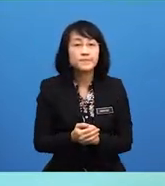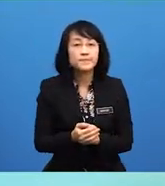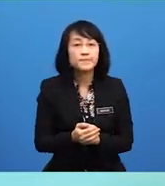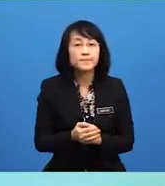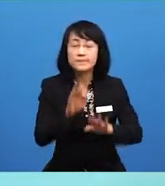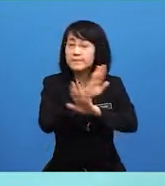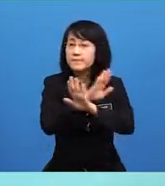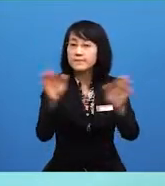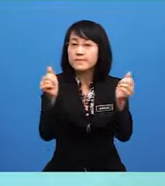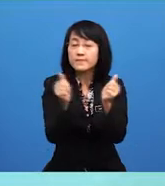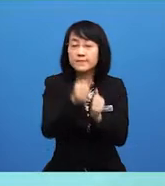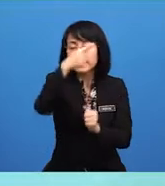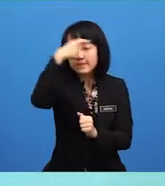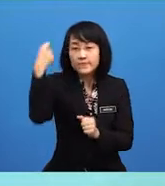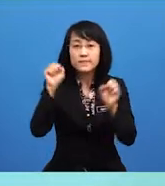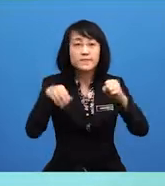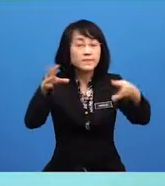sebarang sebab yang menasabah.